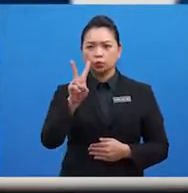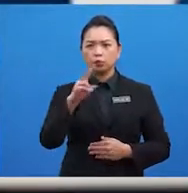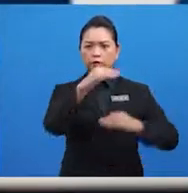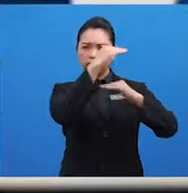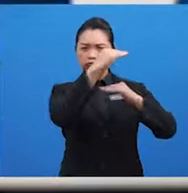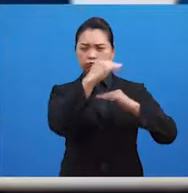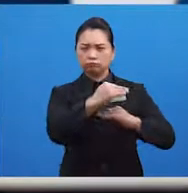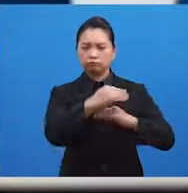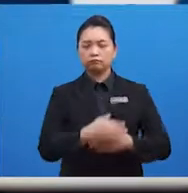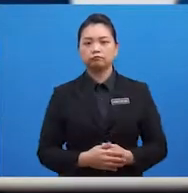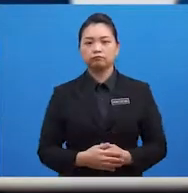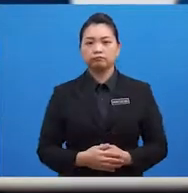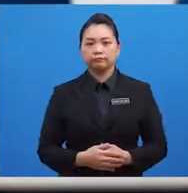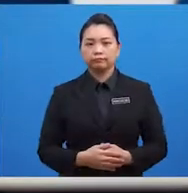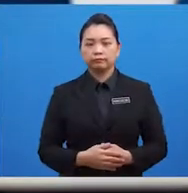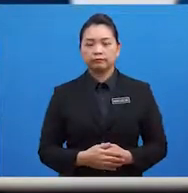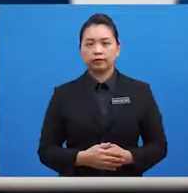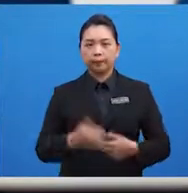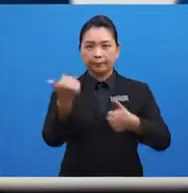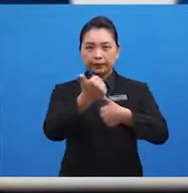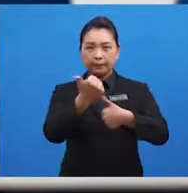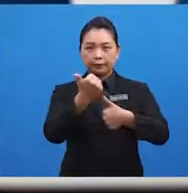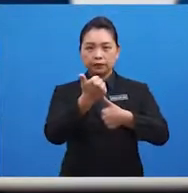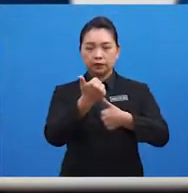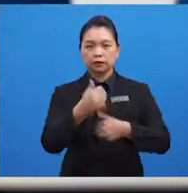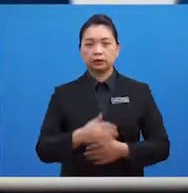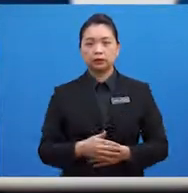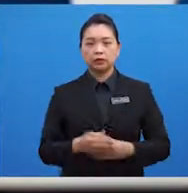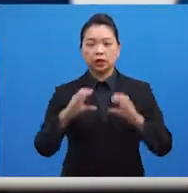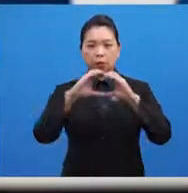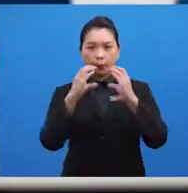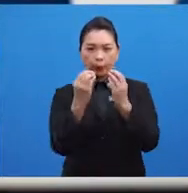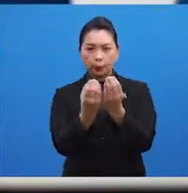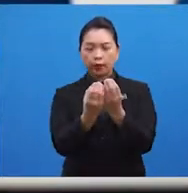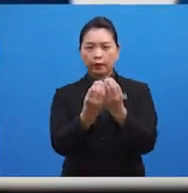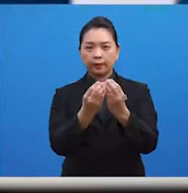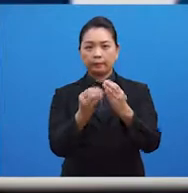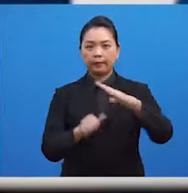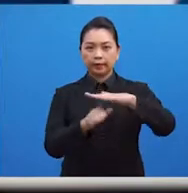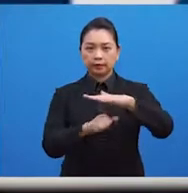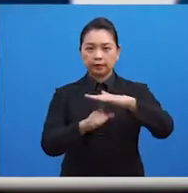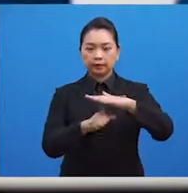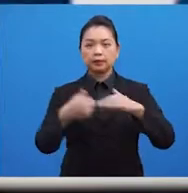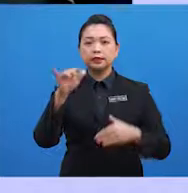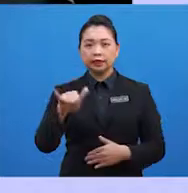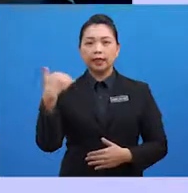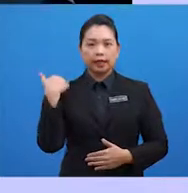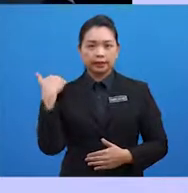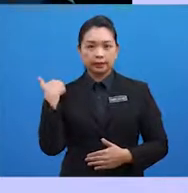iaitu, pertama, kumpulan pengasas yang terdiri daripada